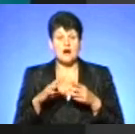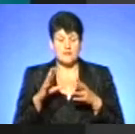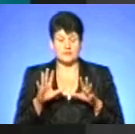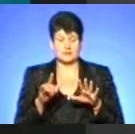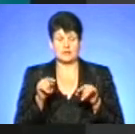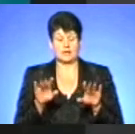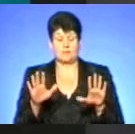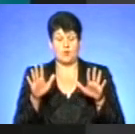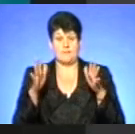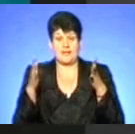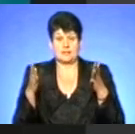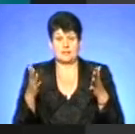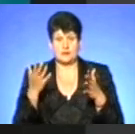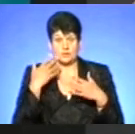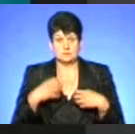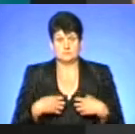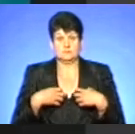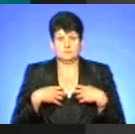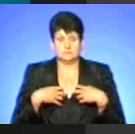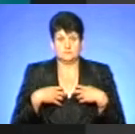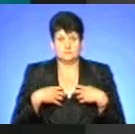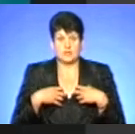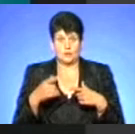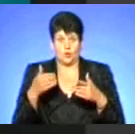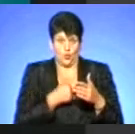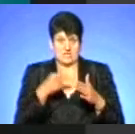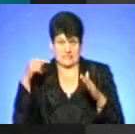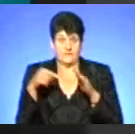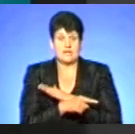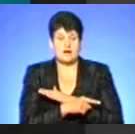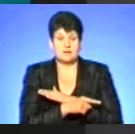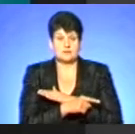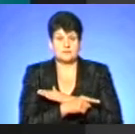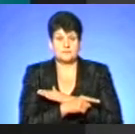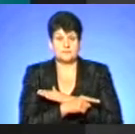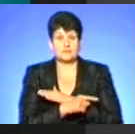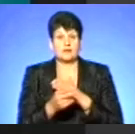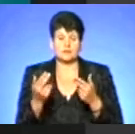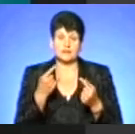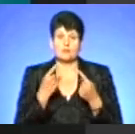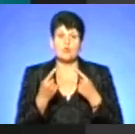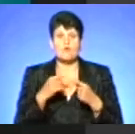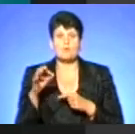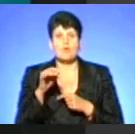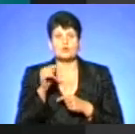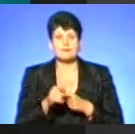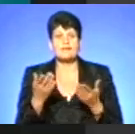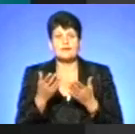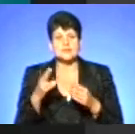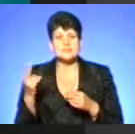про те, які змії більш агресивні, від яких потрібно тікати, біля яких потрібно стояти і чекати. Як реагувати?